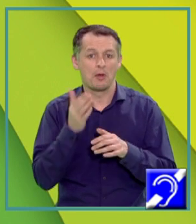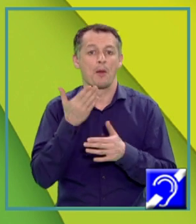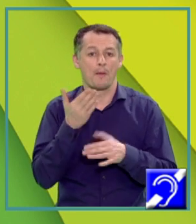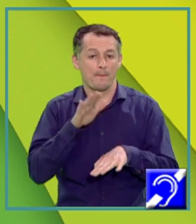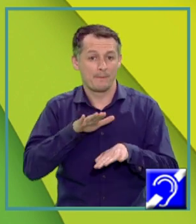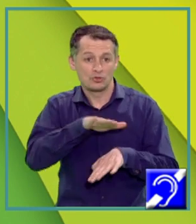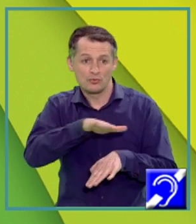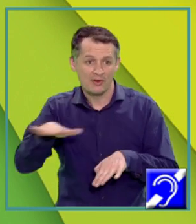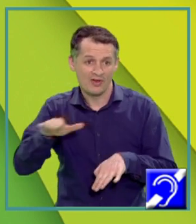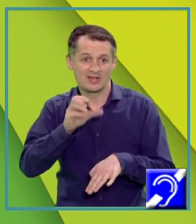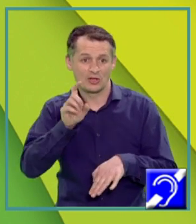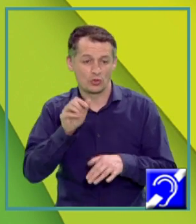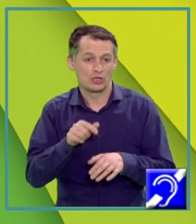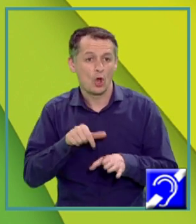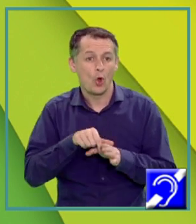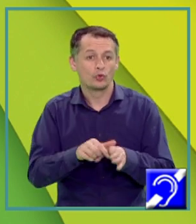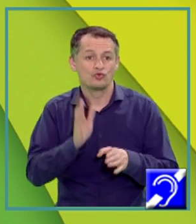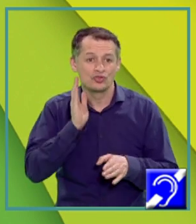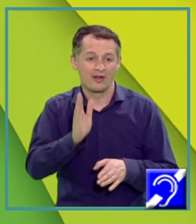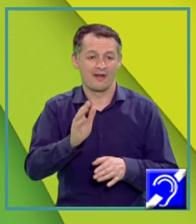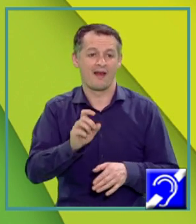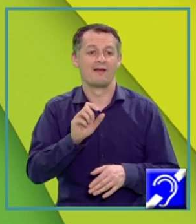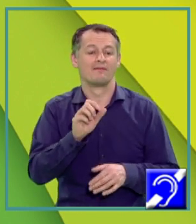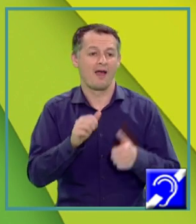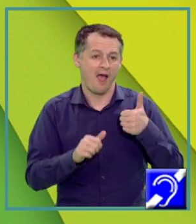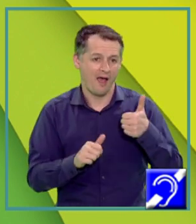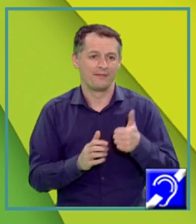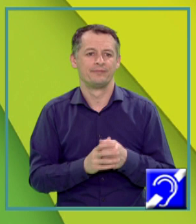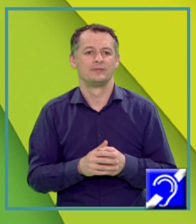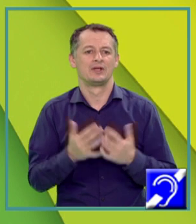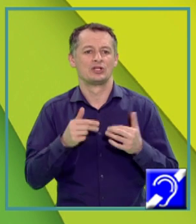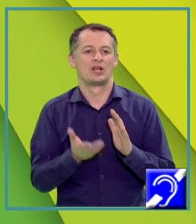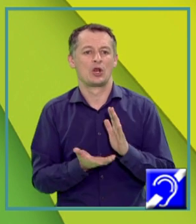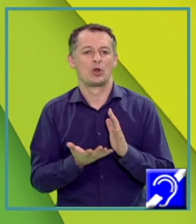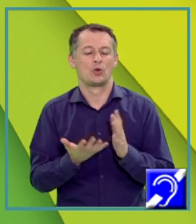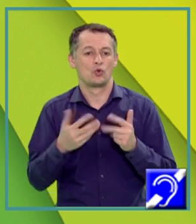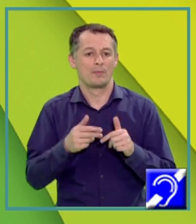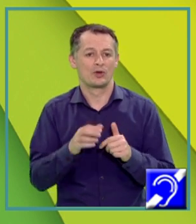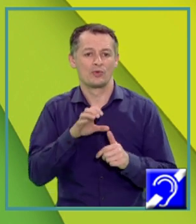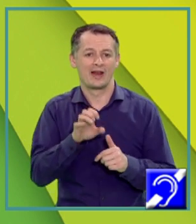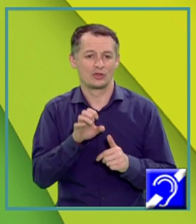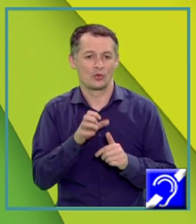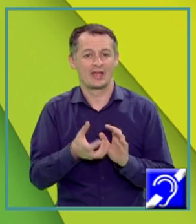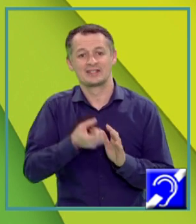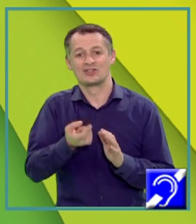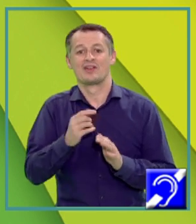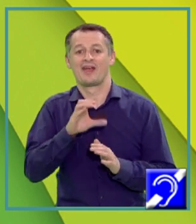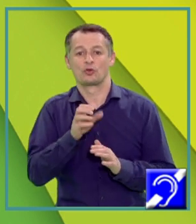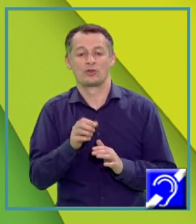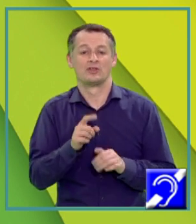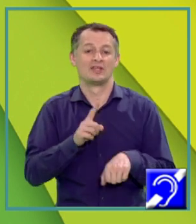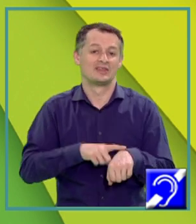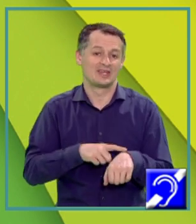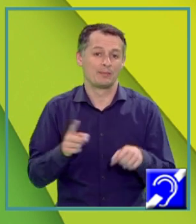catodului conduce la a Creșterea numărului de electroni extrași din catod în unitatea de timp